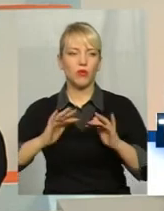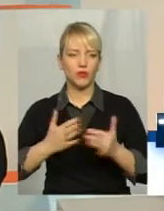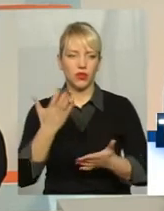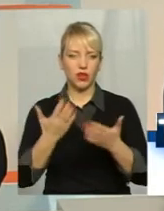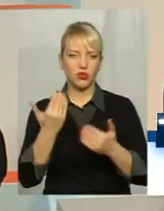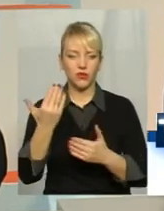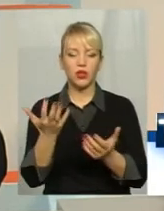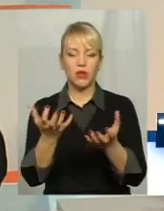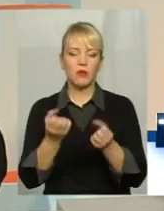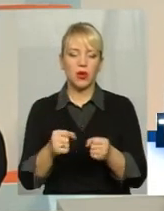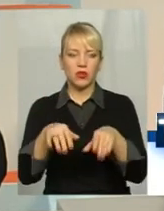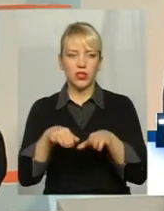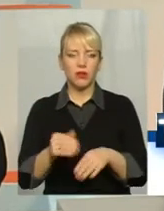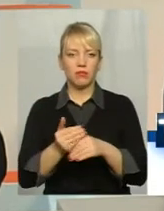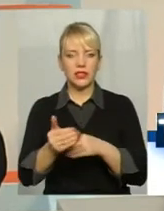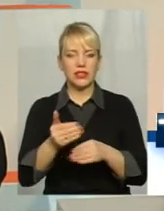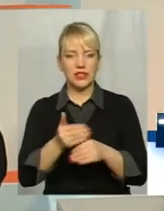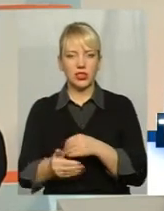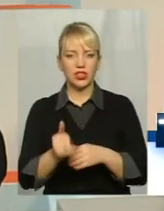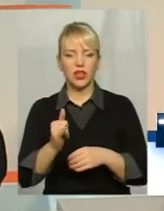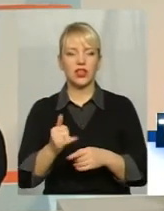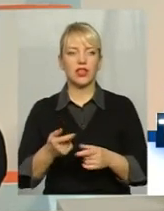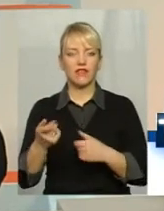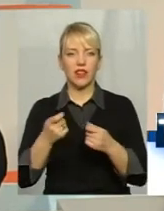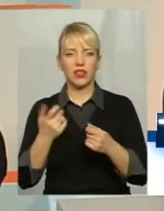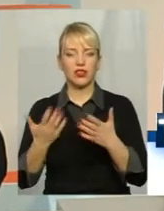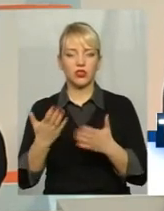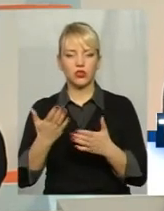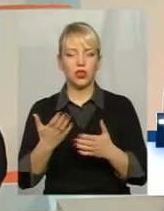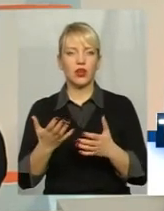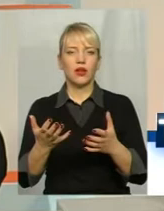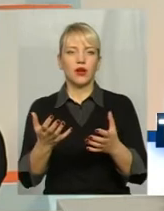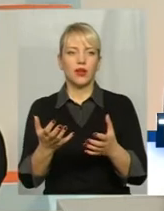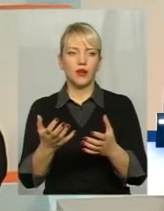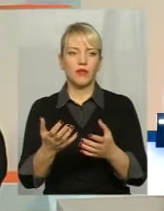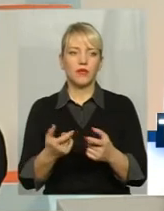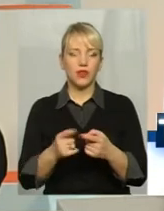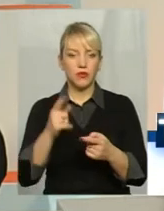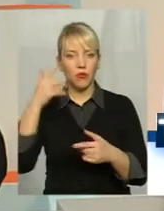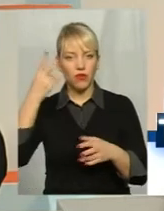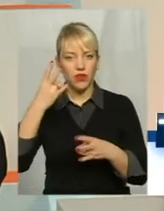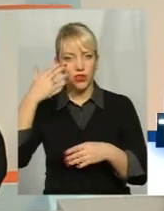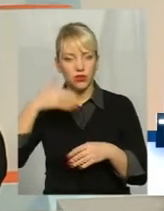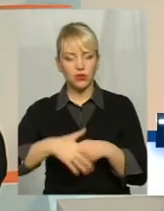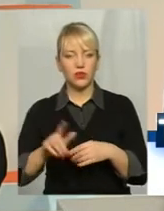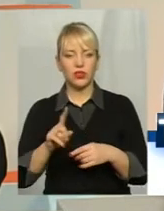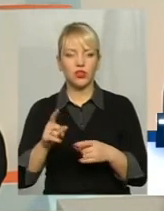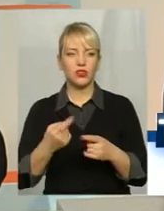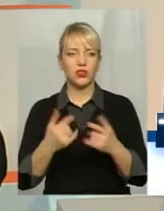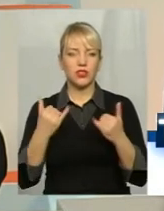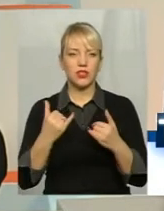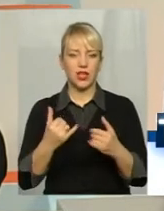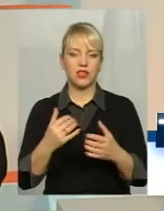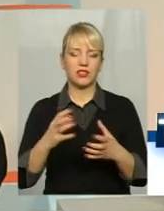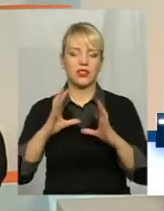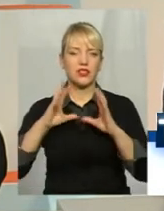рішення все пізніше і пізніше, я маю на увазі влада в громадах приймає все пізніше і пізніше об'єднути Відповідно, вони повинні зрозуміти, що зараз світ взагалі стає більш